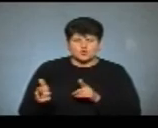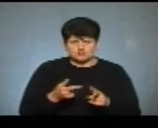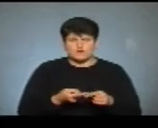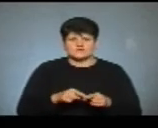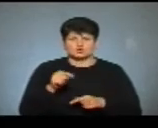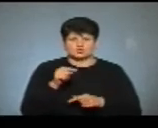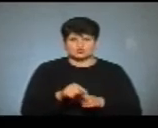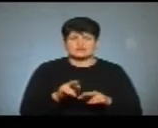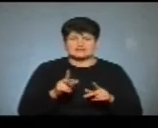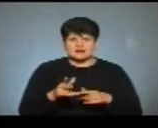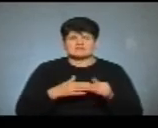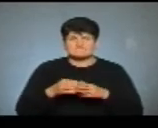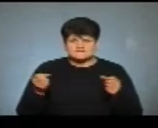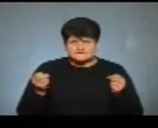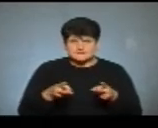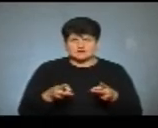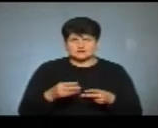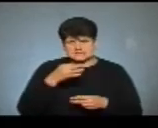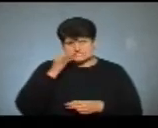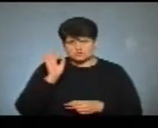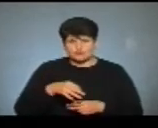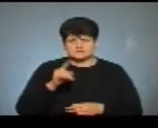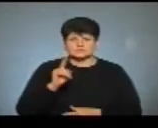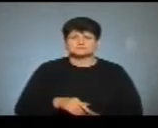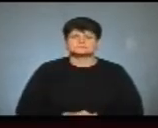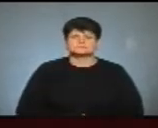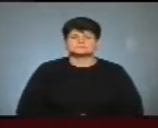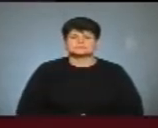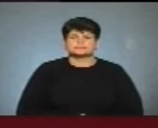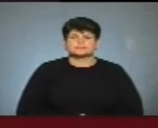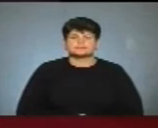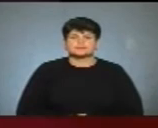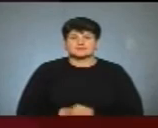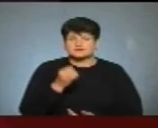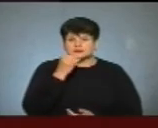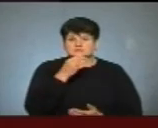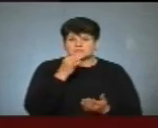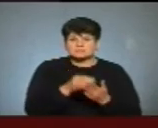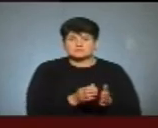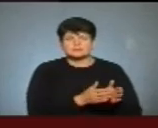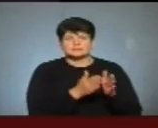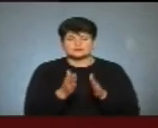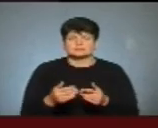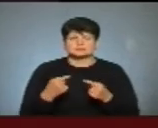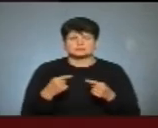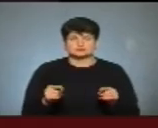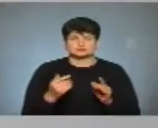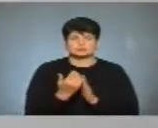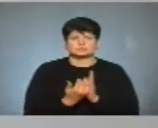як фахово, так і за досвідом. Відповідь, а ми проходимо до наступного блоку нашої програми.